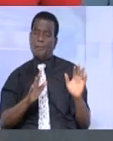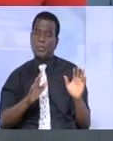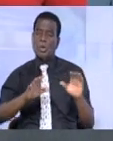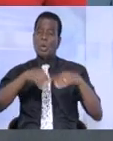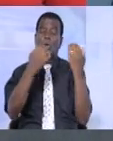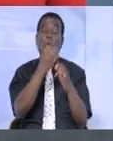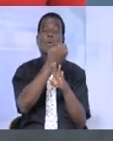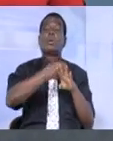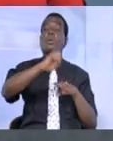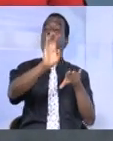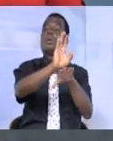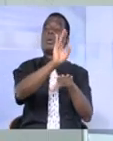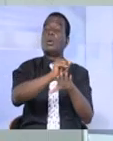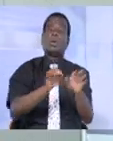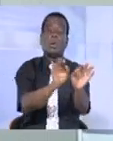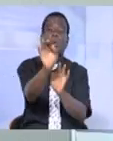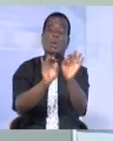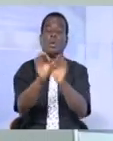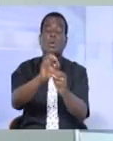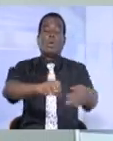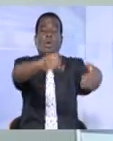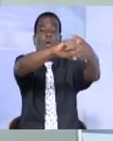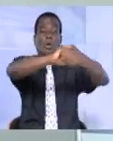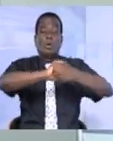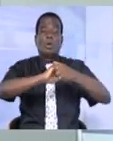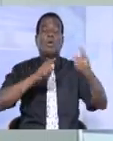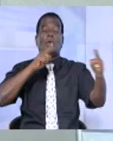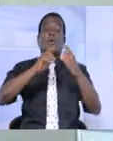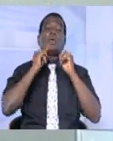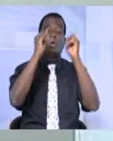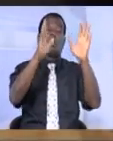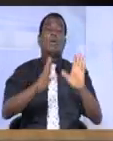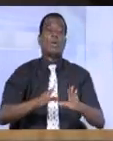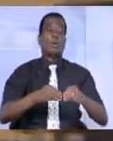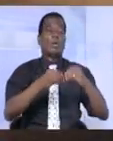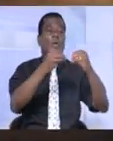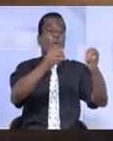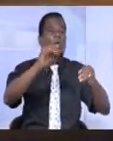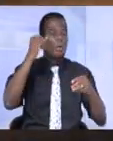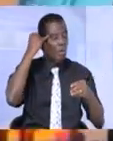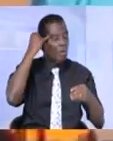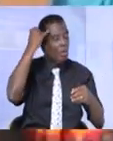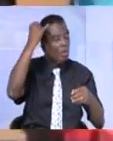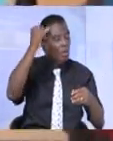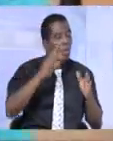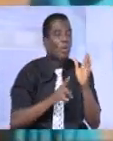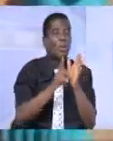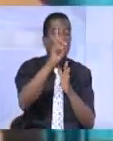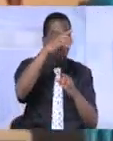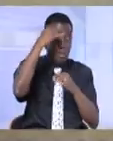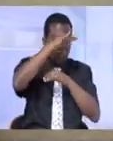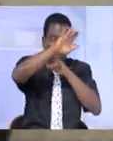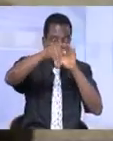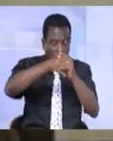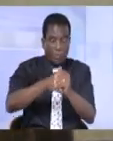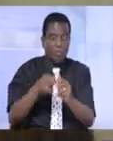étrangère en Côte d'Ivoire a traduit également sa solidarité envers les Ivoiriens, en ayant une pensée pieuse pour l'ensemble des victimes